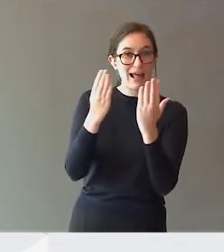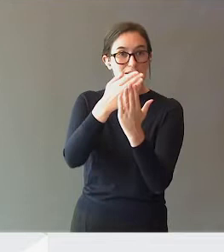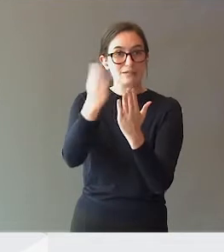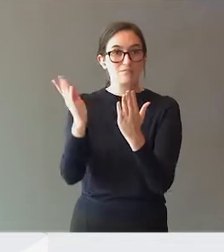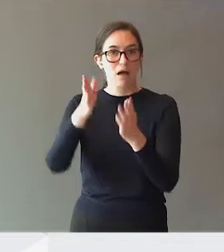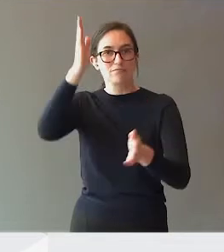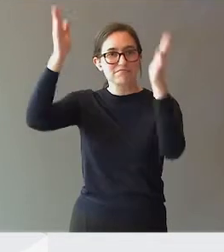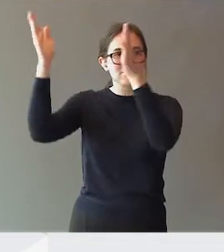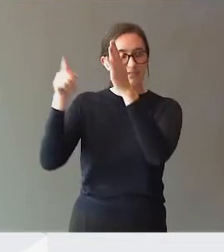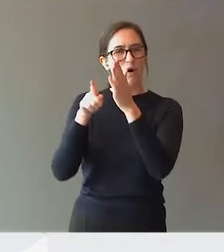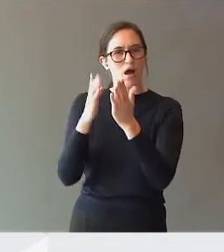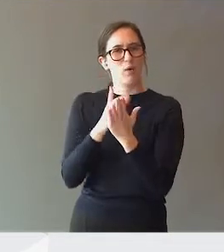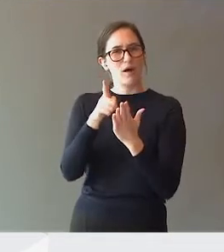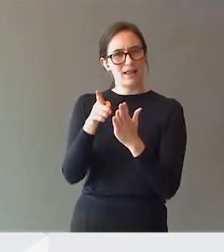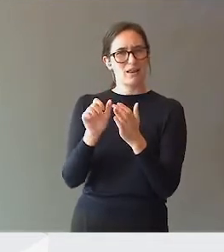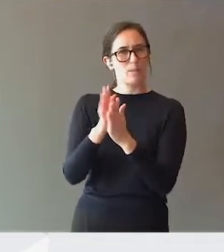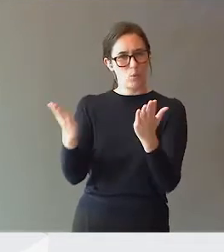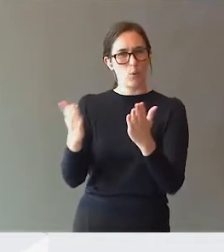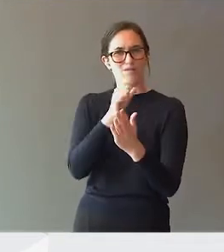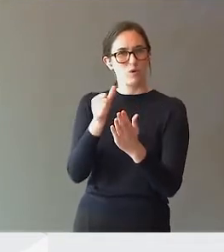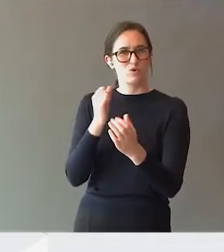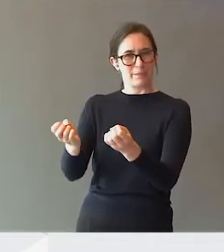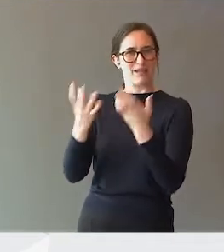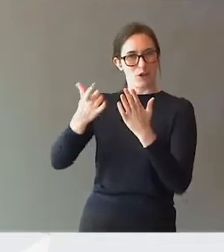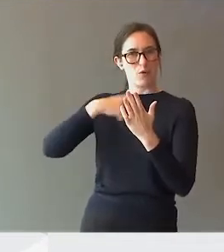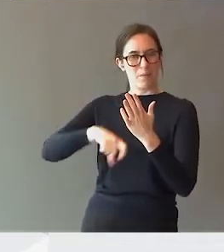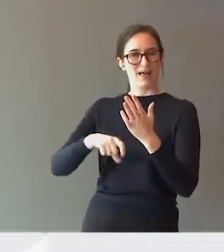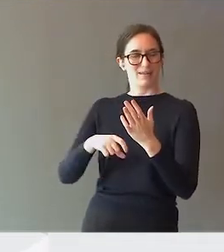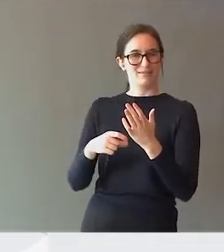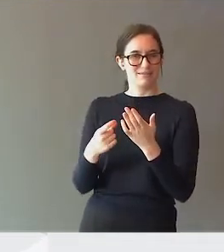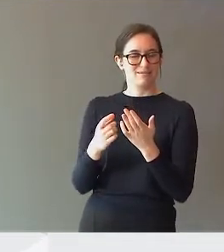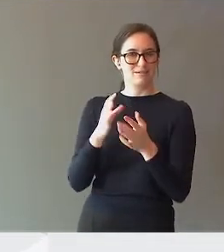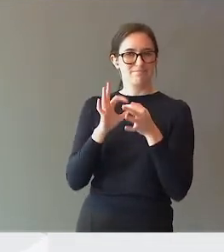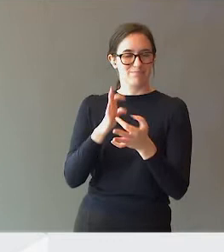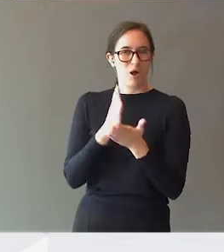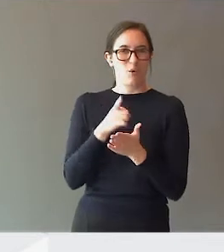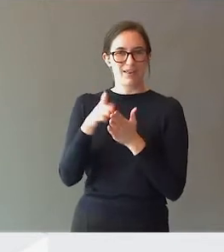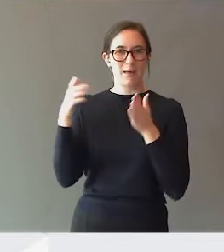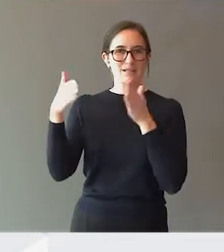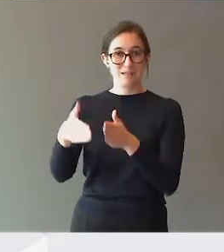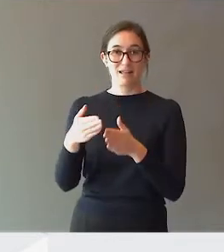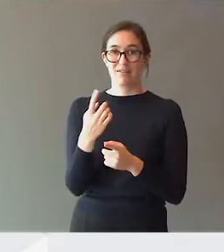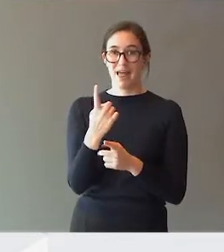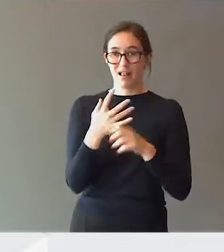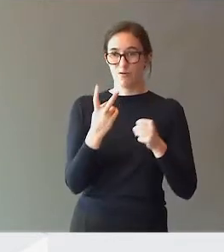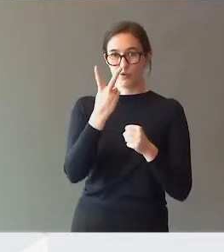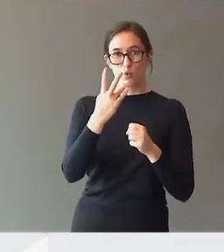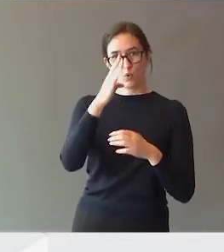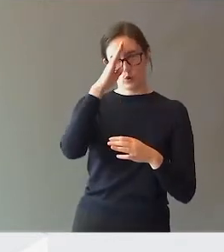blant annet i det perspektivet du nevner nå, med den ene av de to guttene, mennene, som da faller ut.